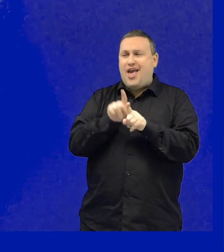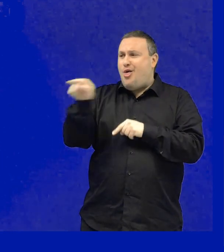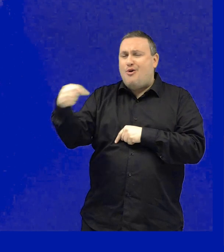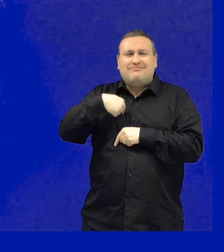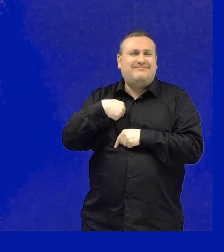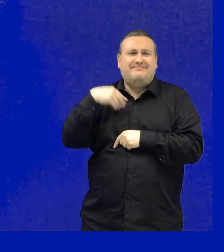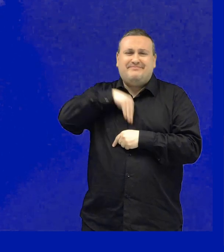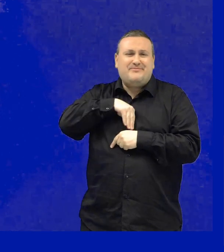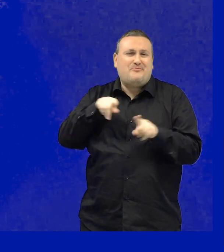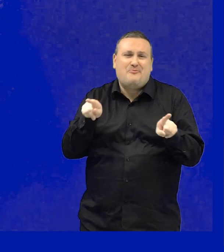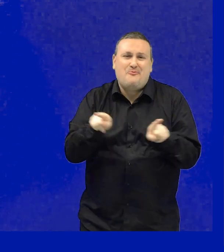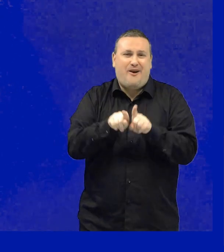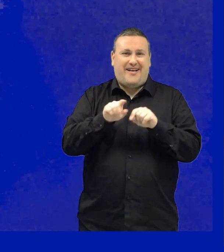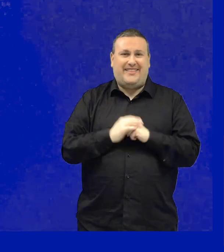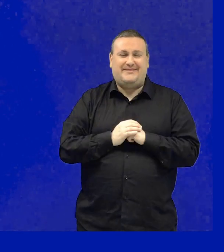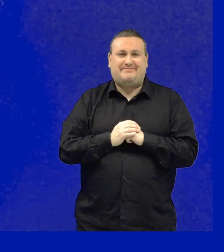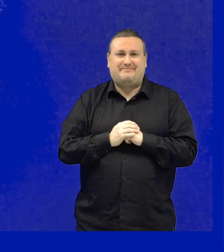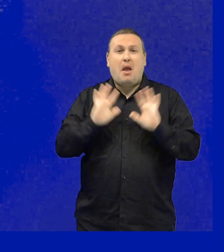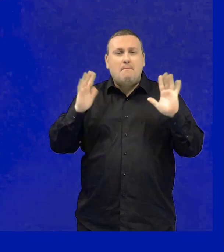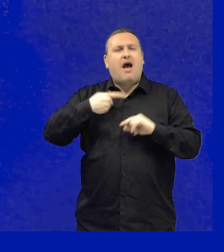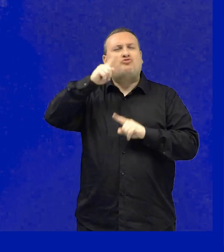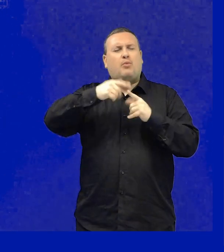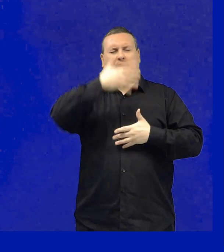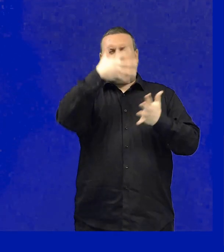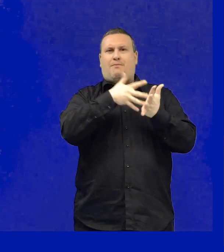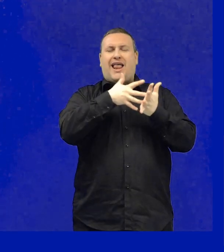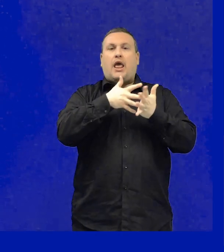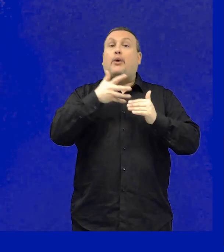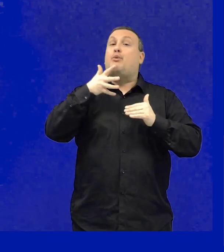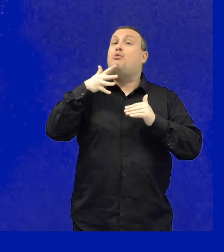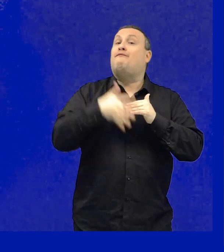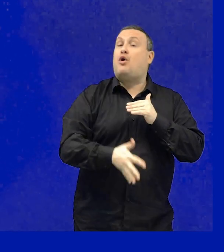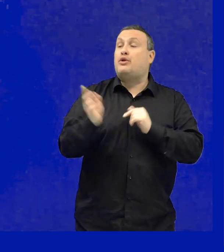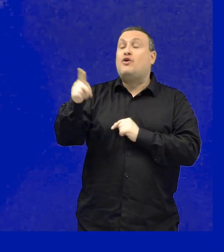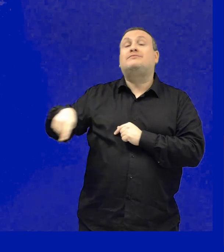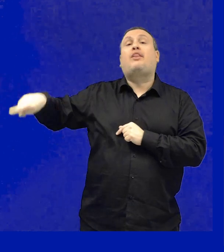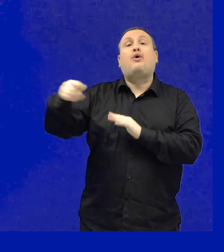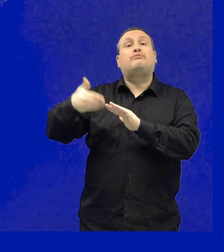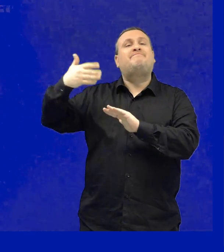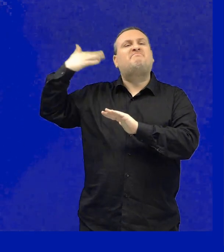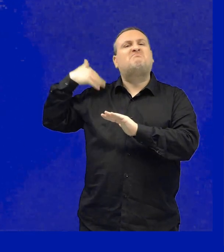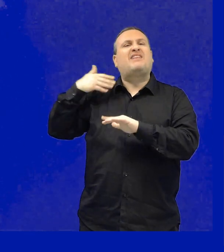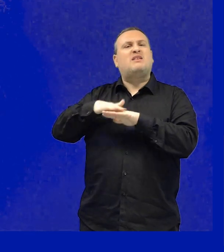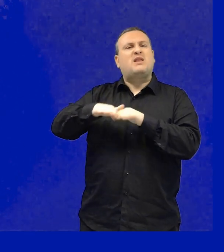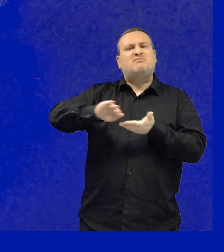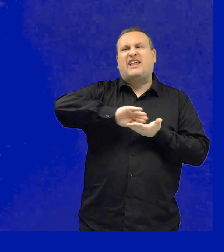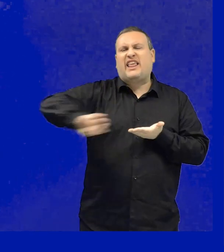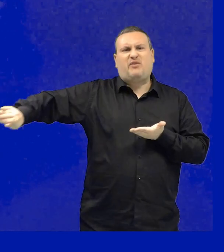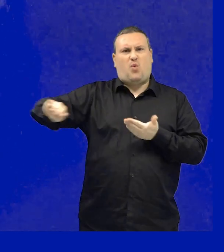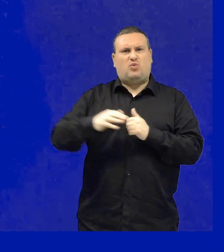proprio uguali alle nostre. Ma ci sono barriere anche più profonde. Forse hanno avuto